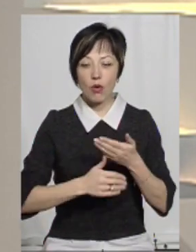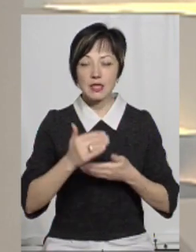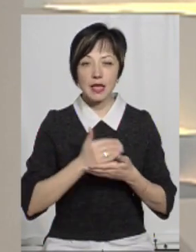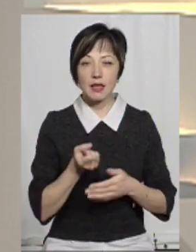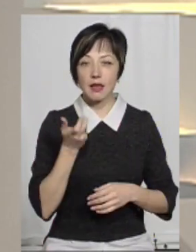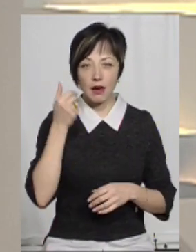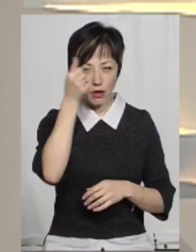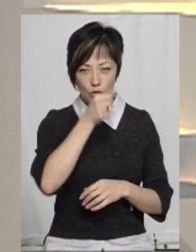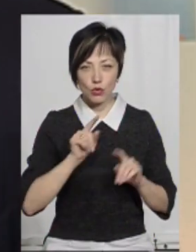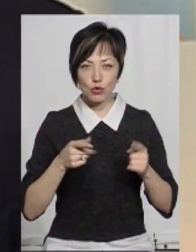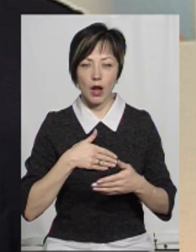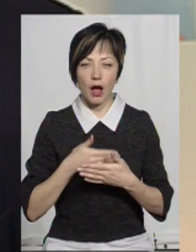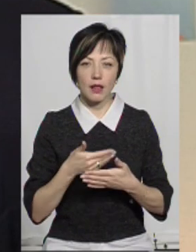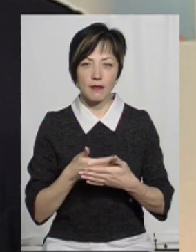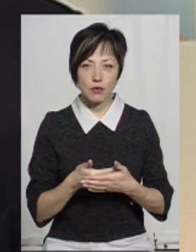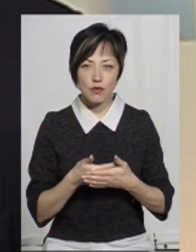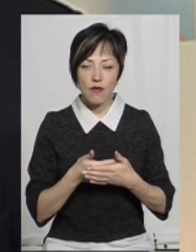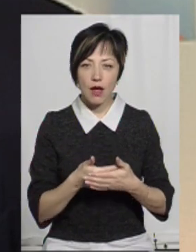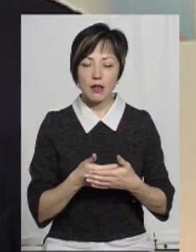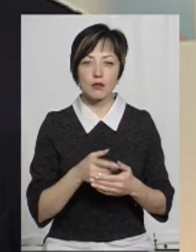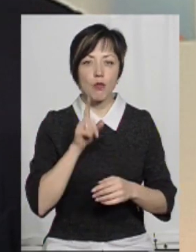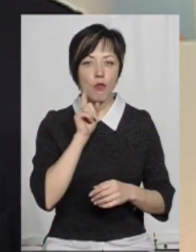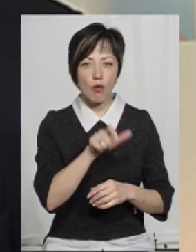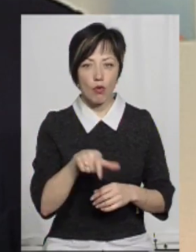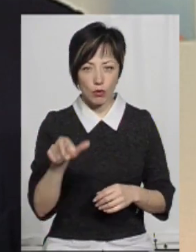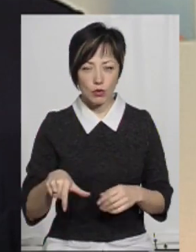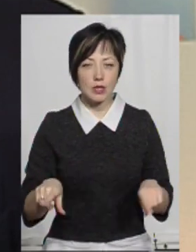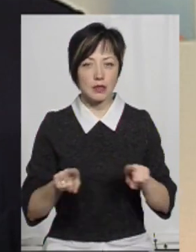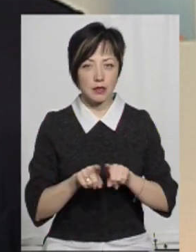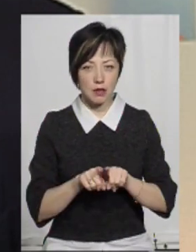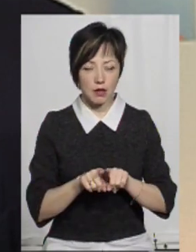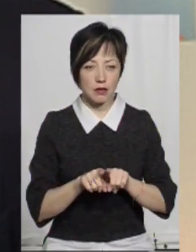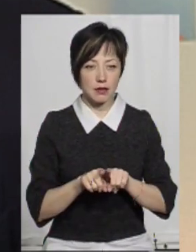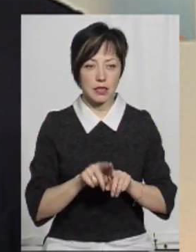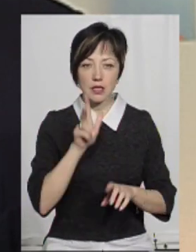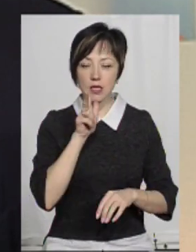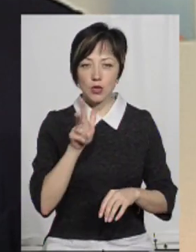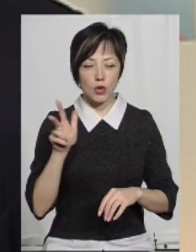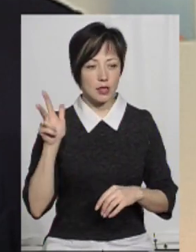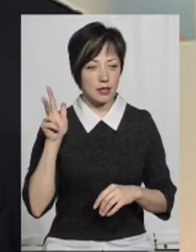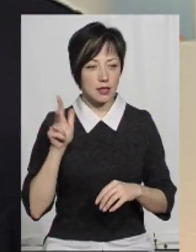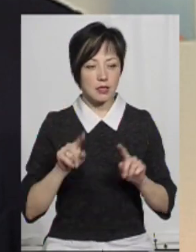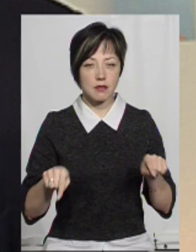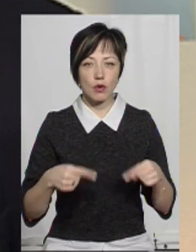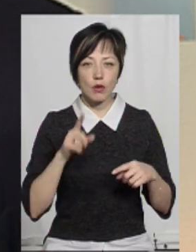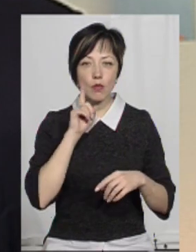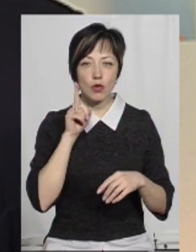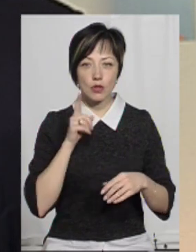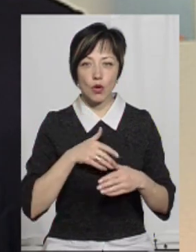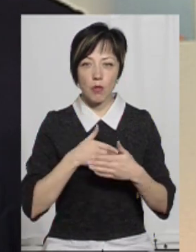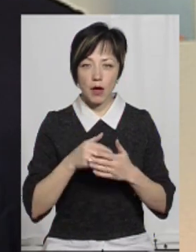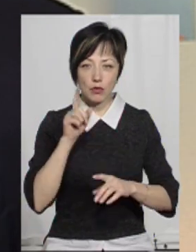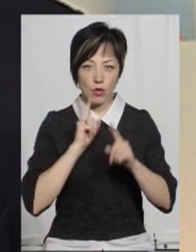років дуже активізувалася молодь. Молодь, так ми три роки назад створили молодіжну